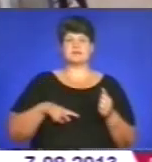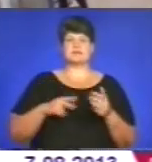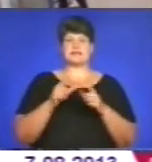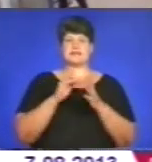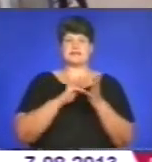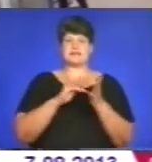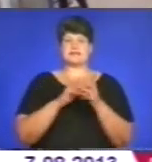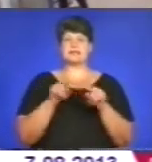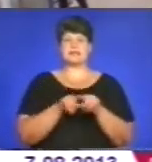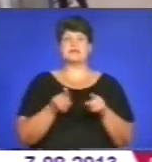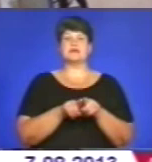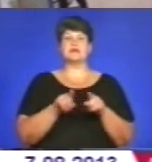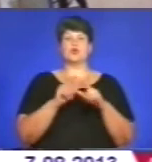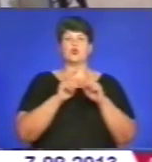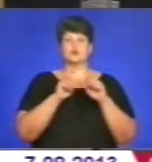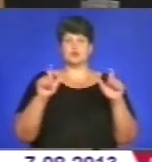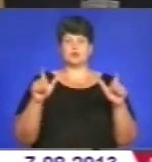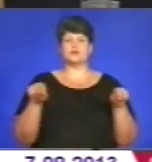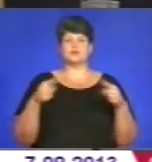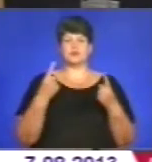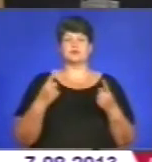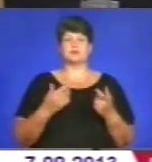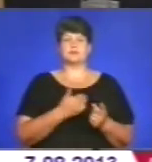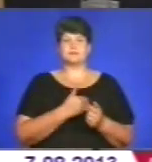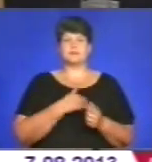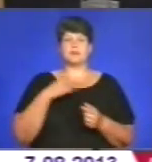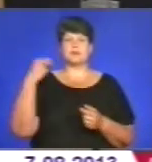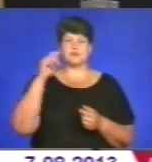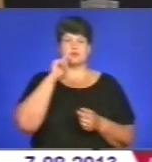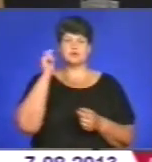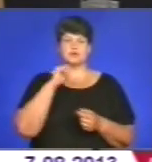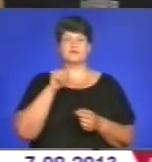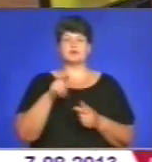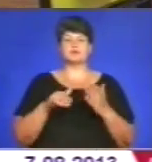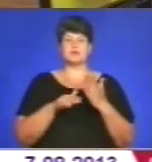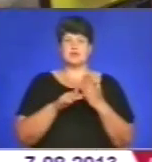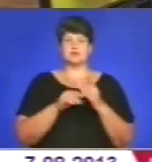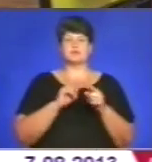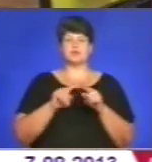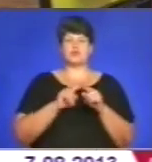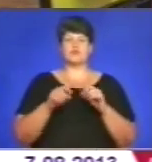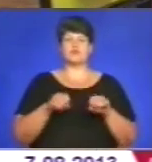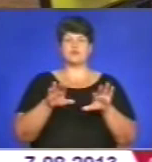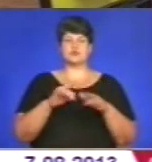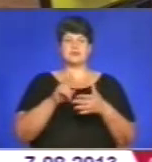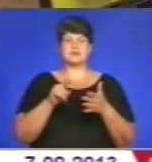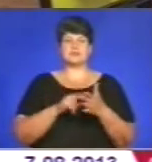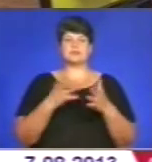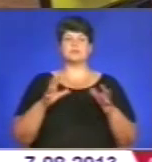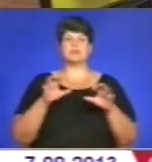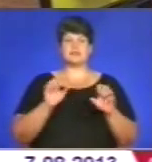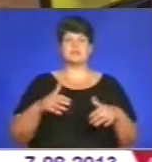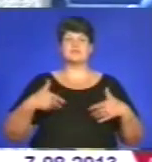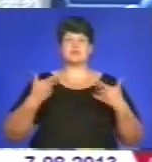Такі установи утворюють відповідно до ініціатив президента України. Вони сприятимуть оперативному вирішенню питань, з якими до влади звертаються